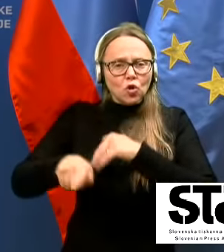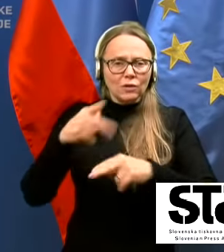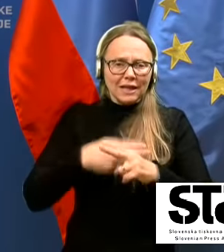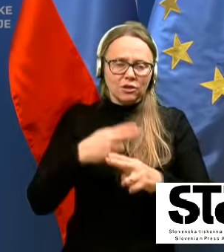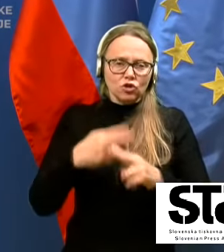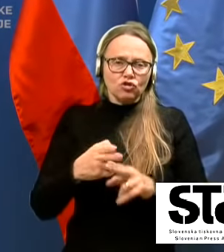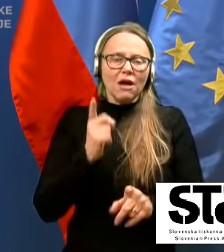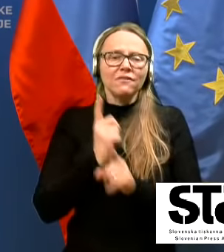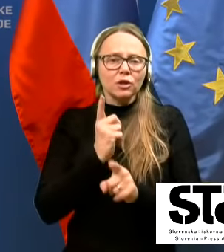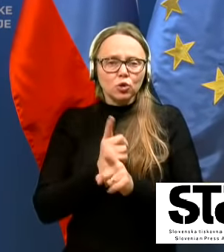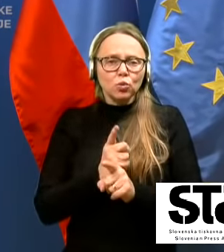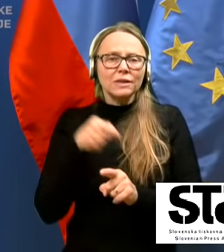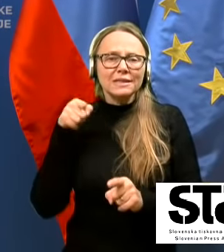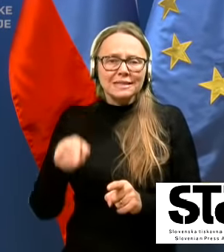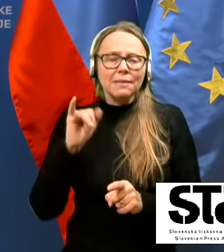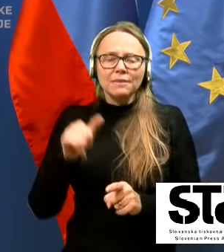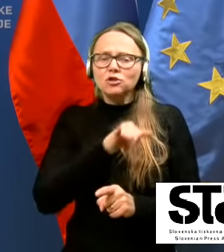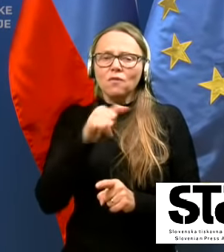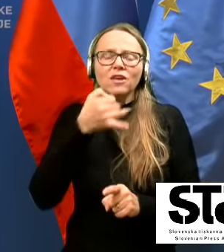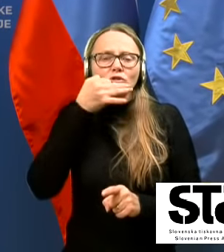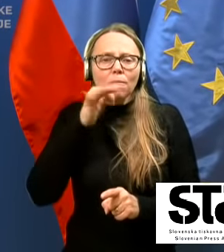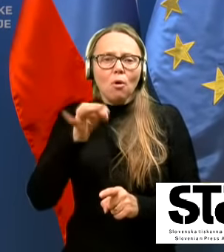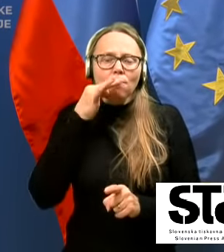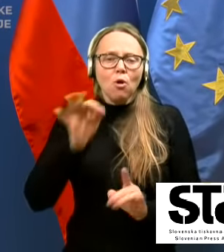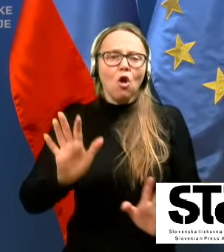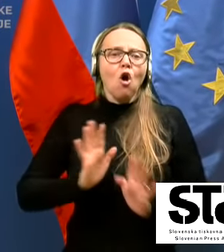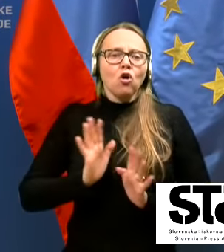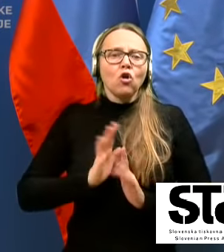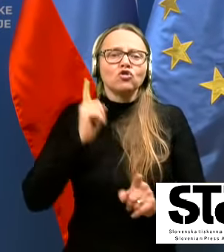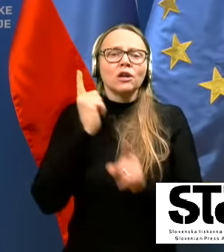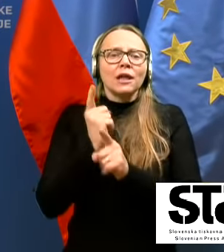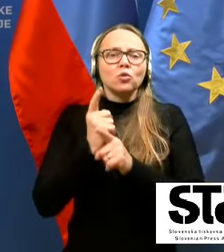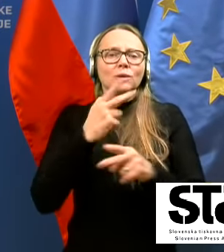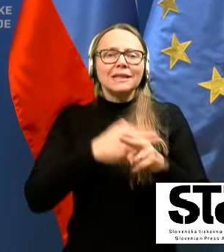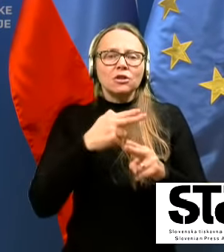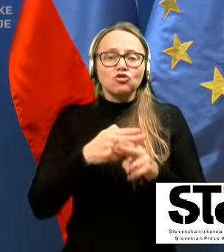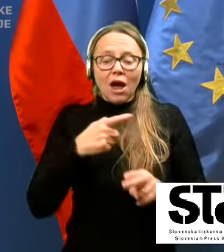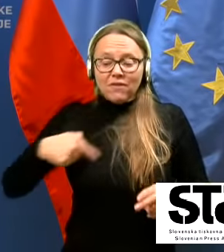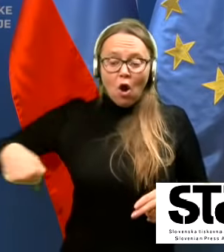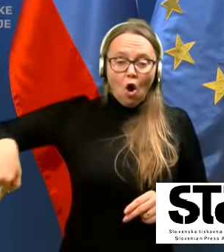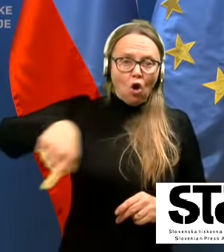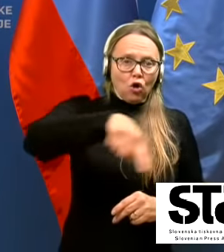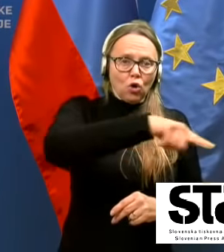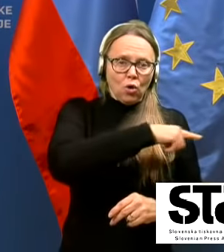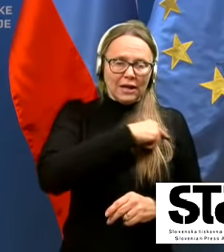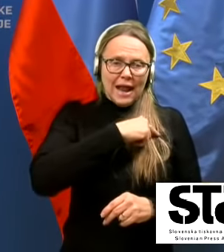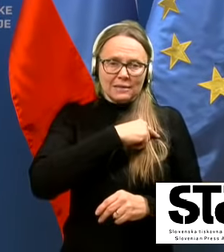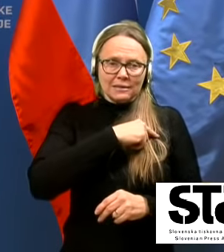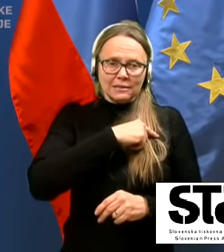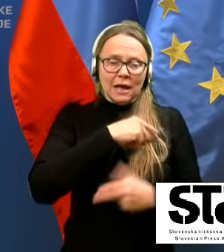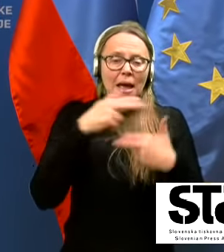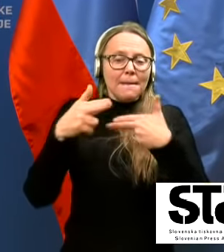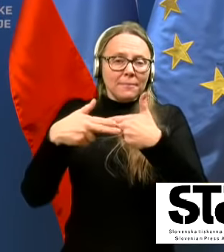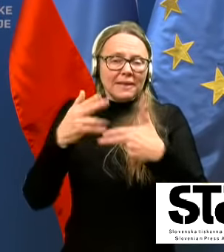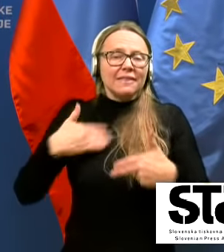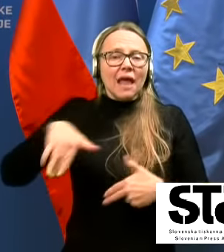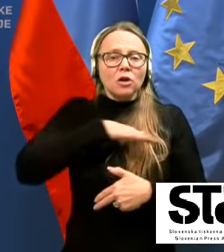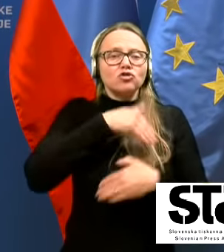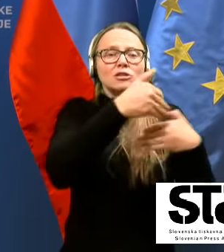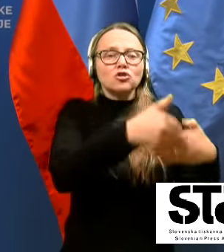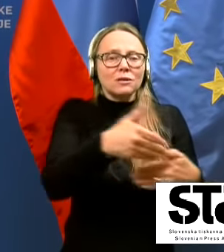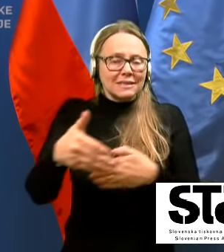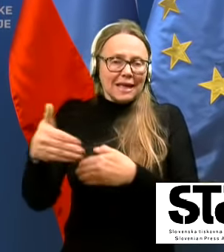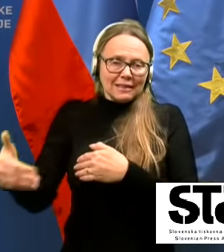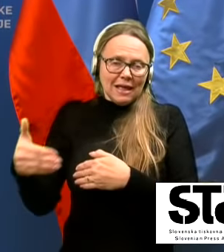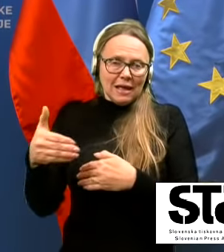s tem, da so vedno bolj ogrožene tudi države okrog nas, tudi neposredno naše sosede, kjer